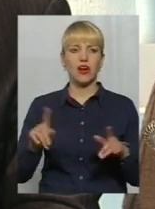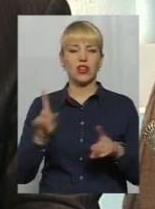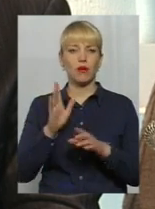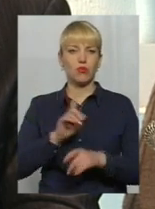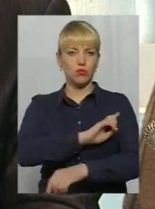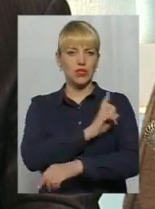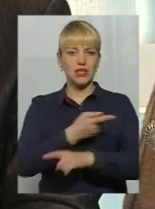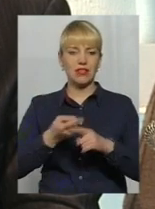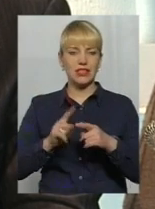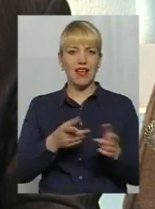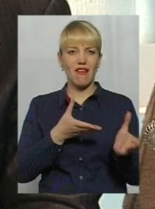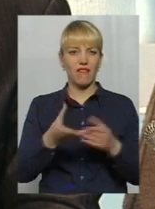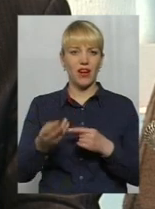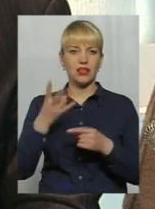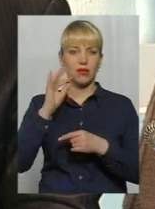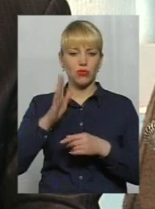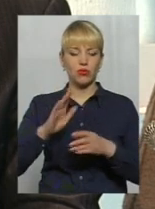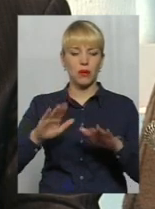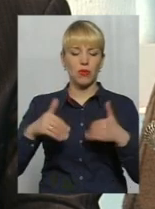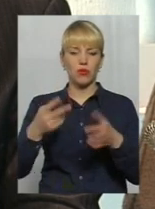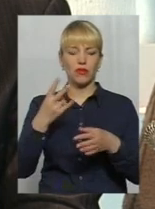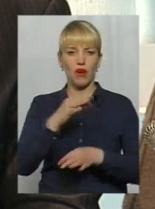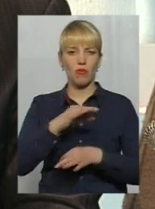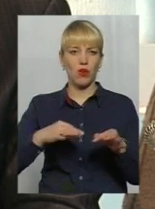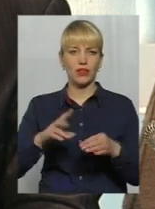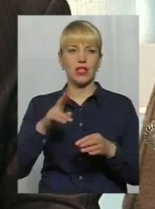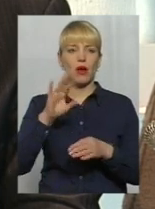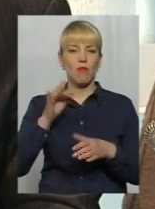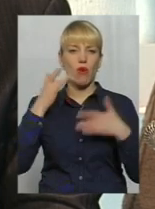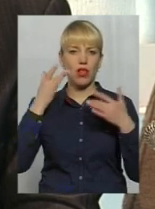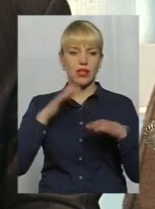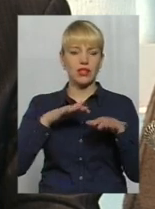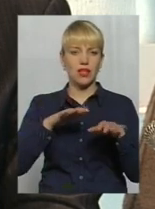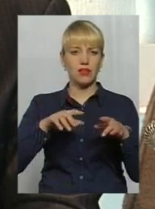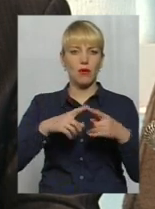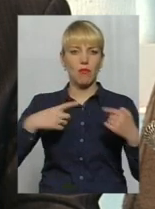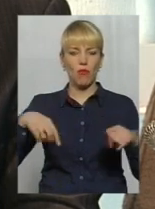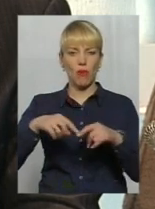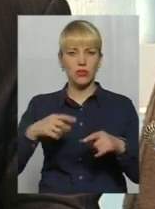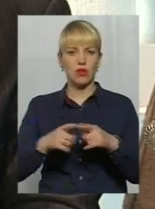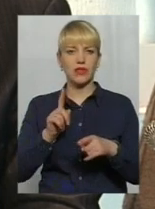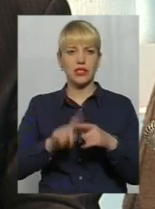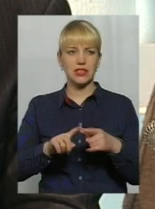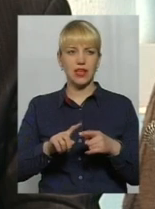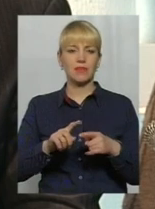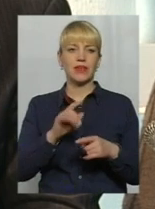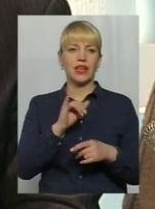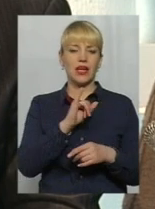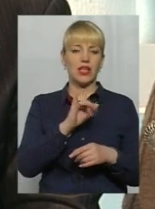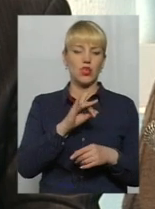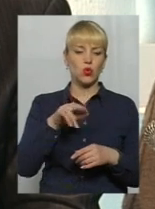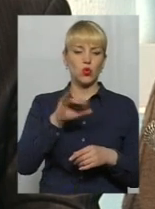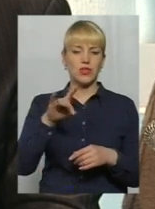на нашому формі буде запропоновано два проекти по легкій промисловості. Один з яких – індустріальний парк, про який ви говорили,